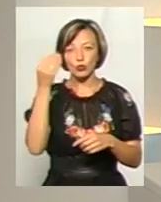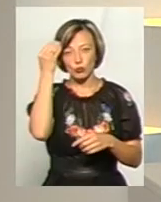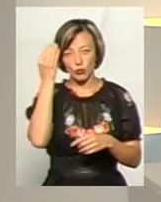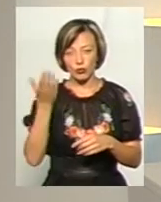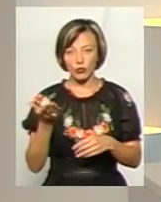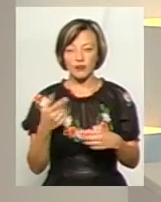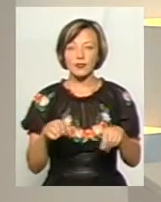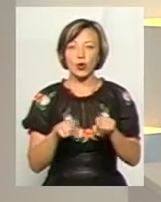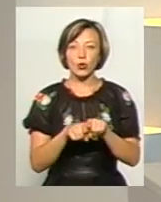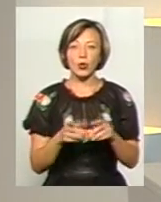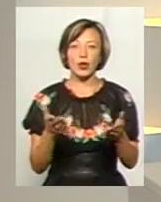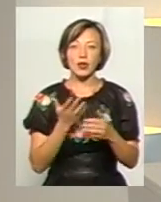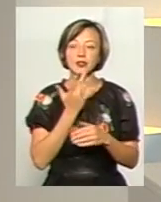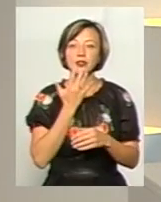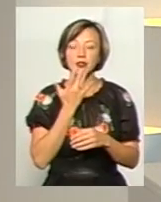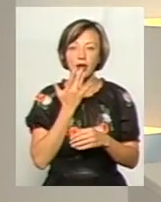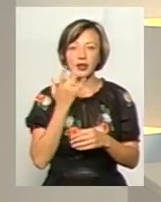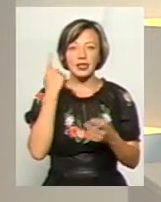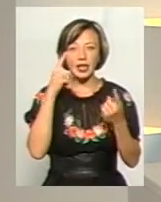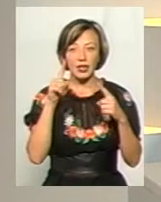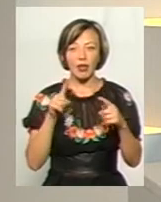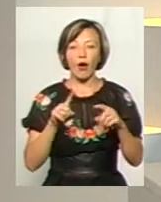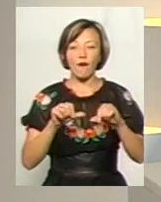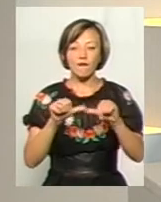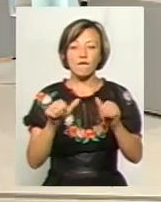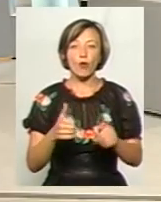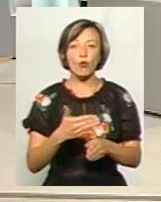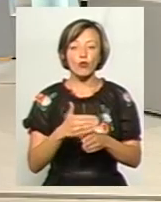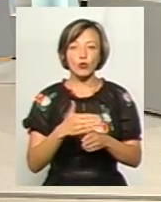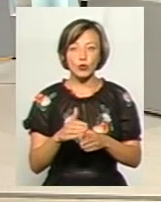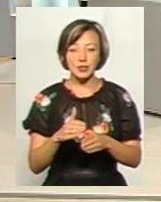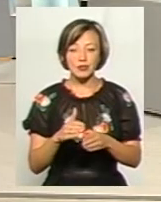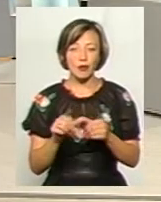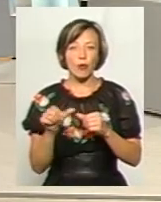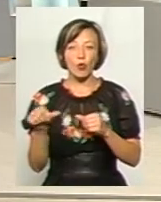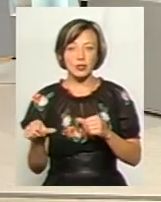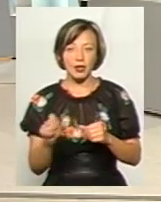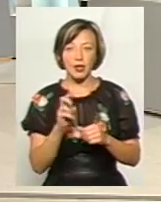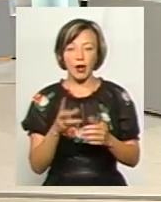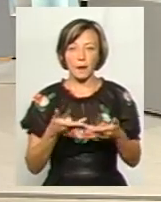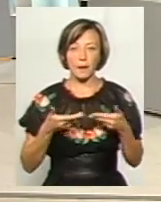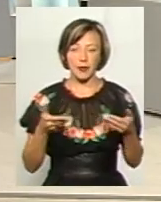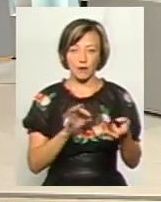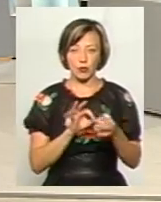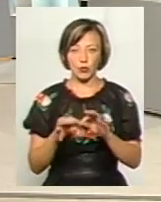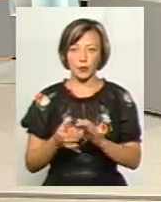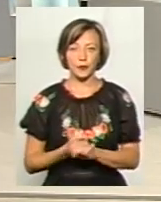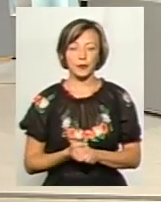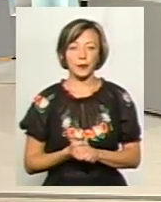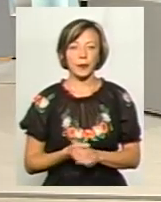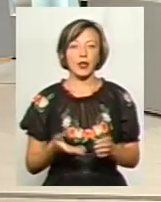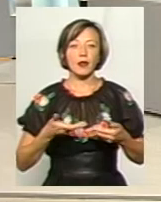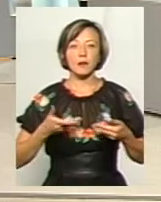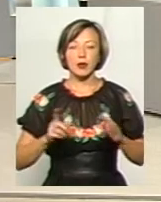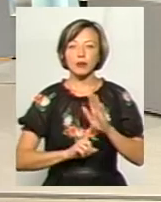Все одно якась національна ідея формується поза тим, як ми її формулюємо. Ми сьогодні вже почали